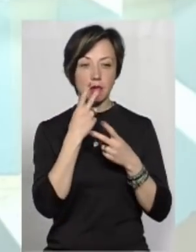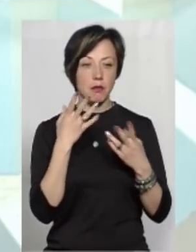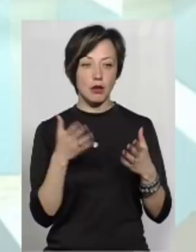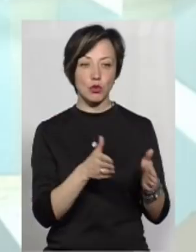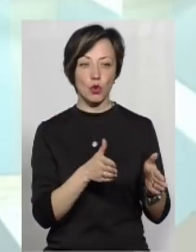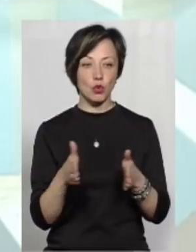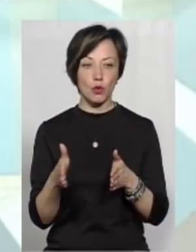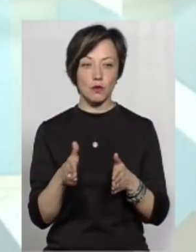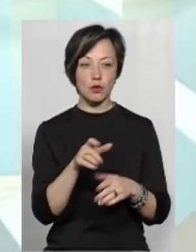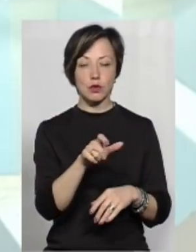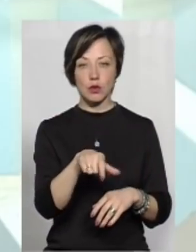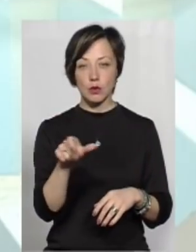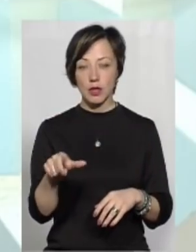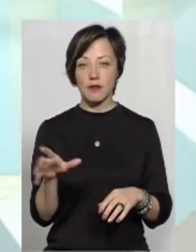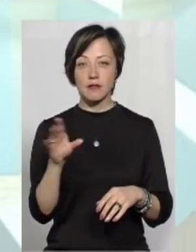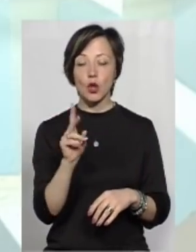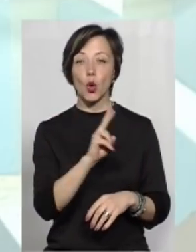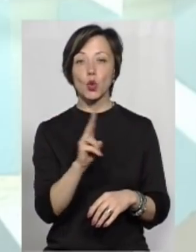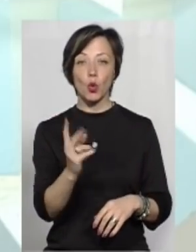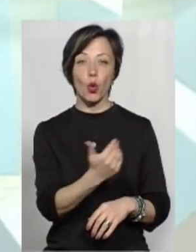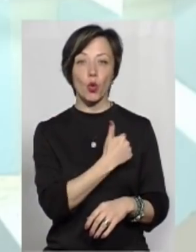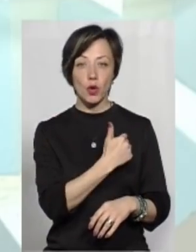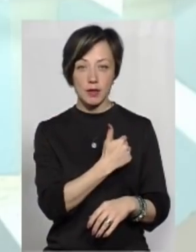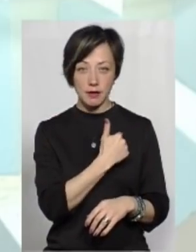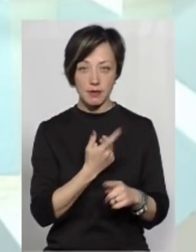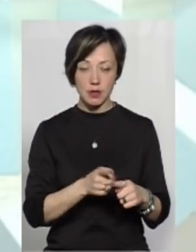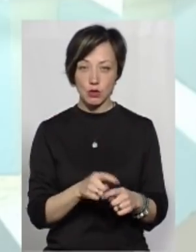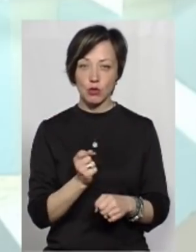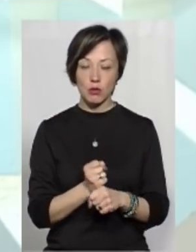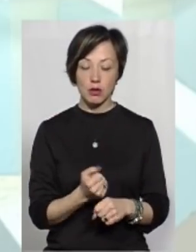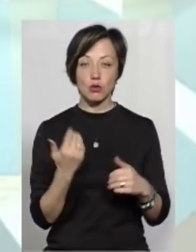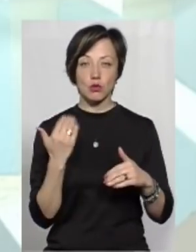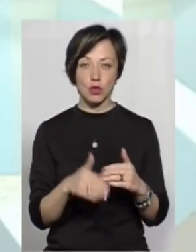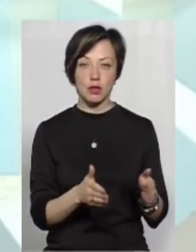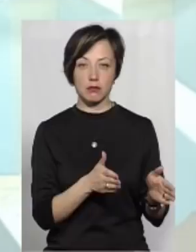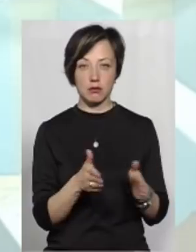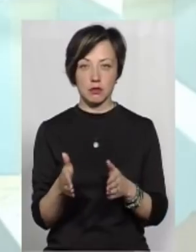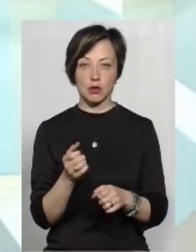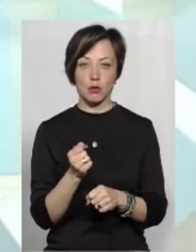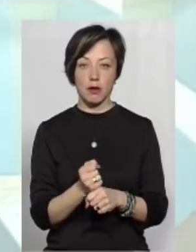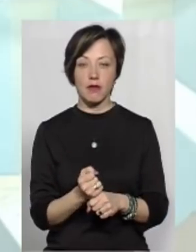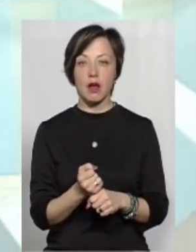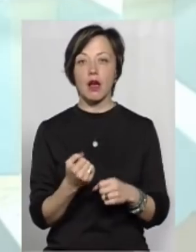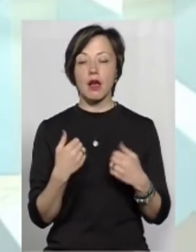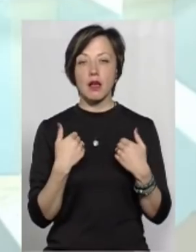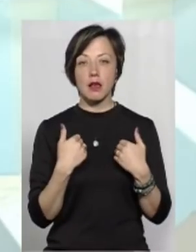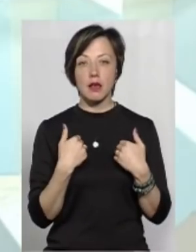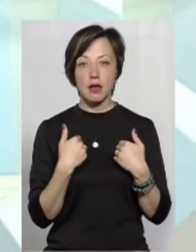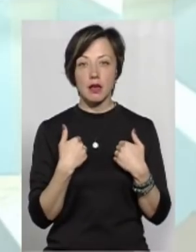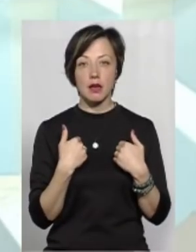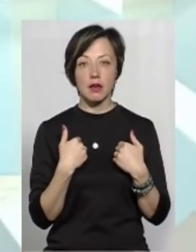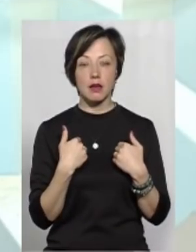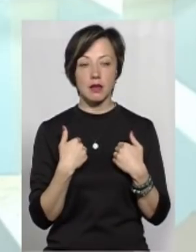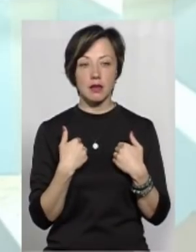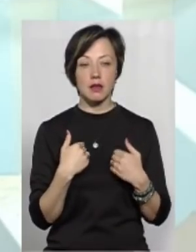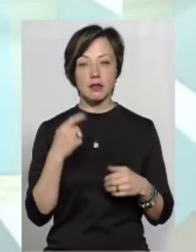готовності, тому що всі, хто хотів, прагнув це зробити, він це зробив. Я знаю історію